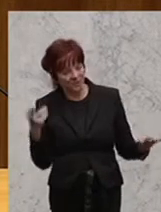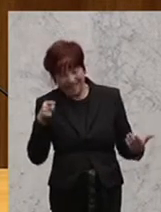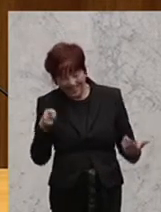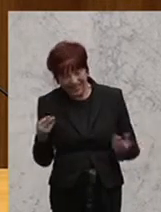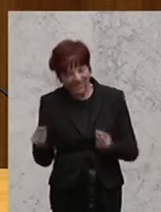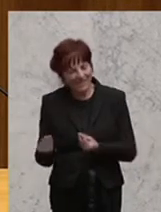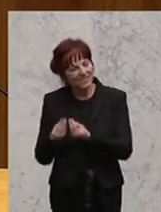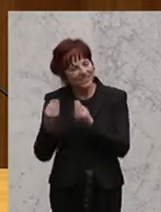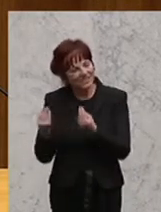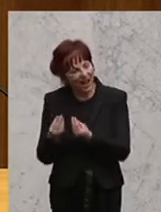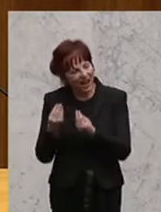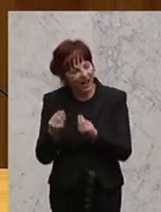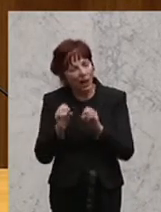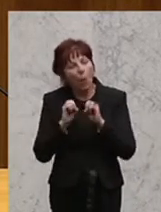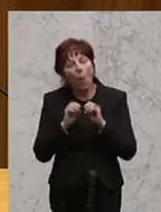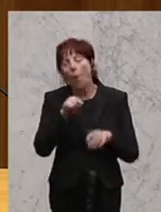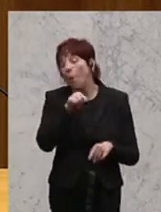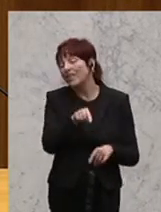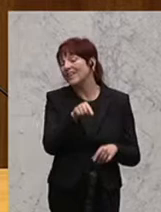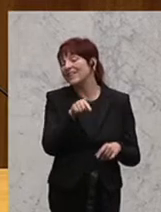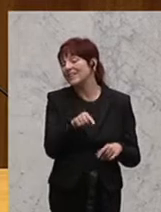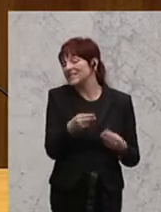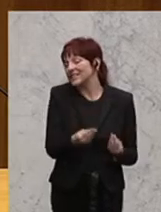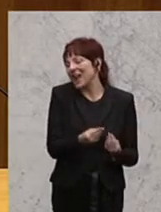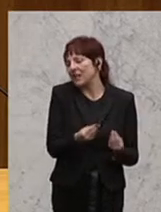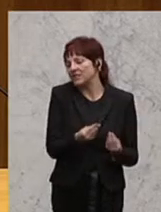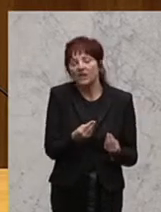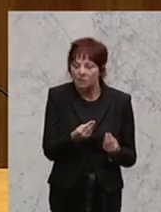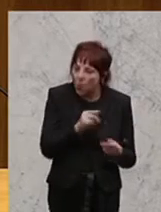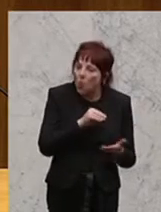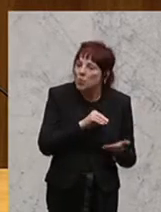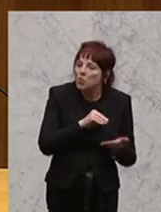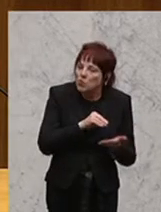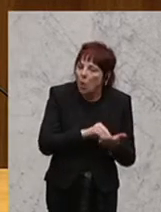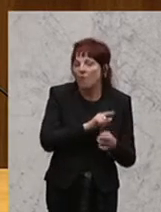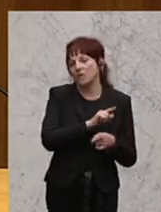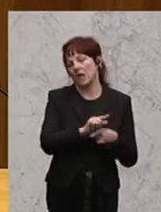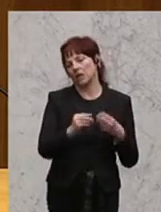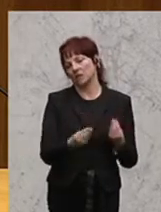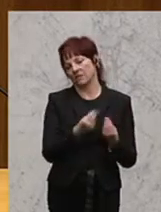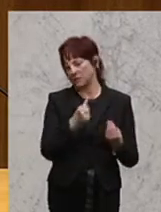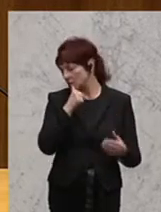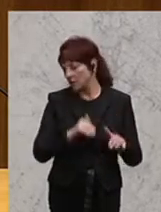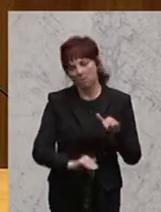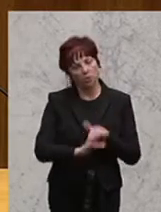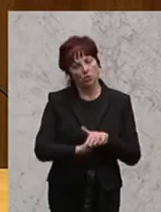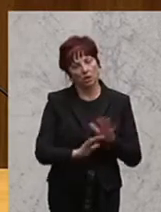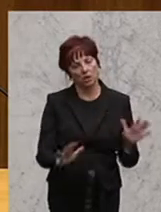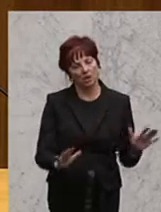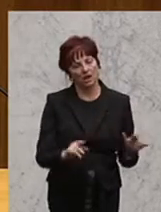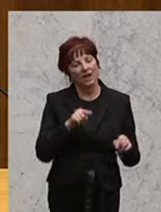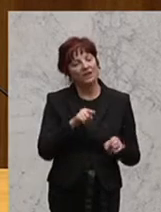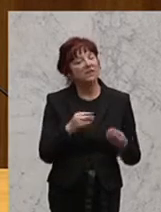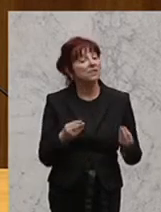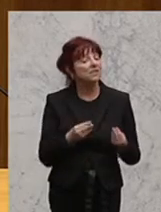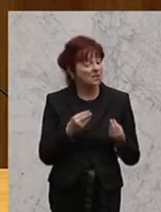ohne dieses Etwas schlicht und ergreifend nicht vollständig wäre, dass dieser Sache ohne dieses Etwas etwas